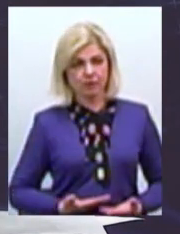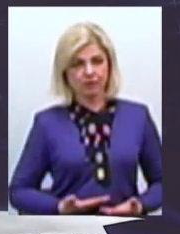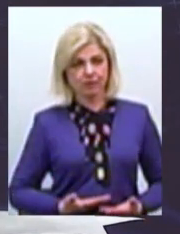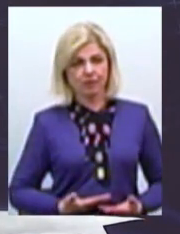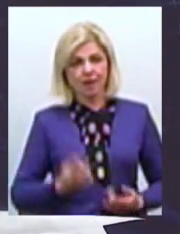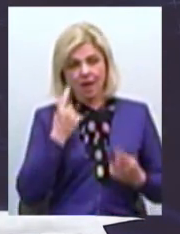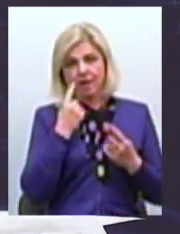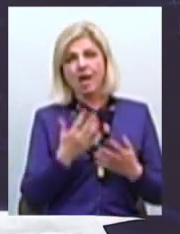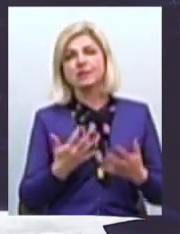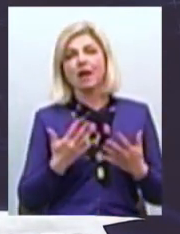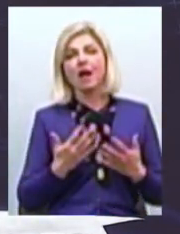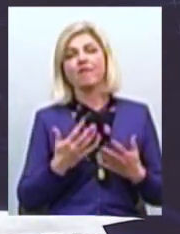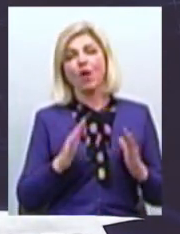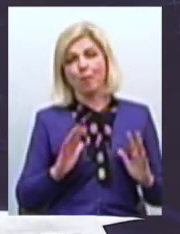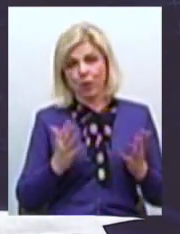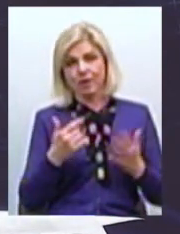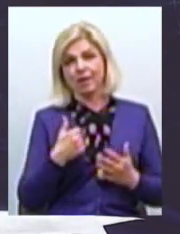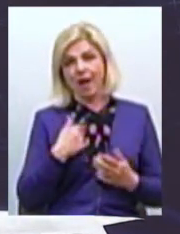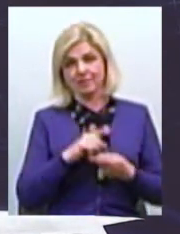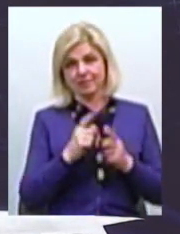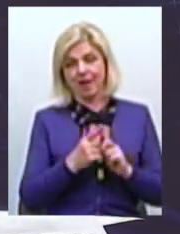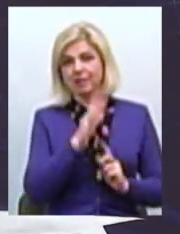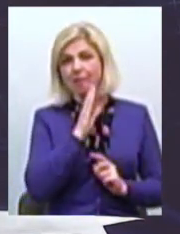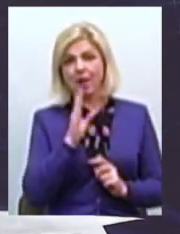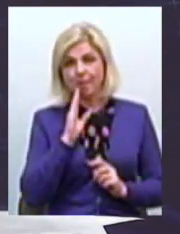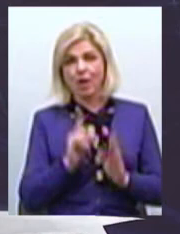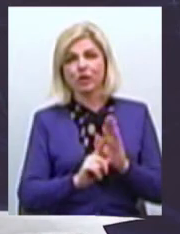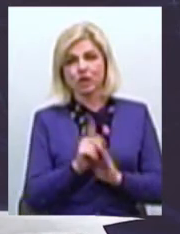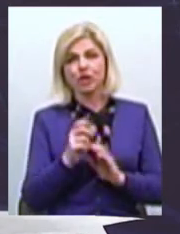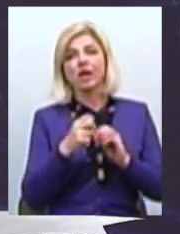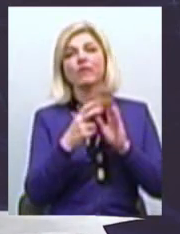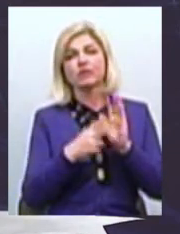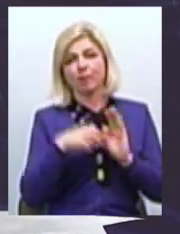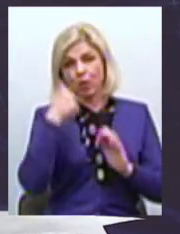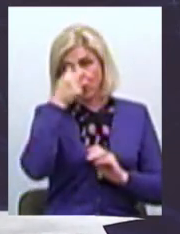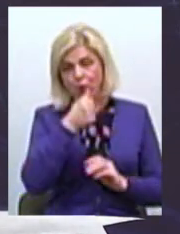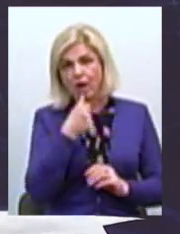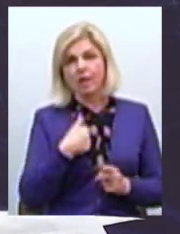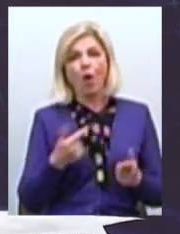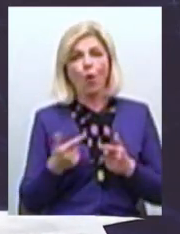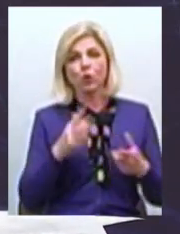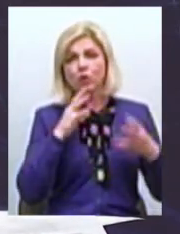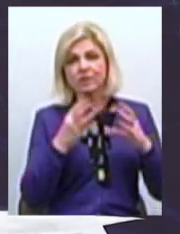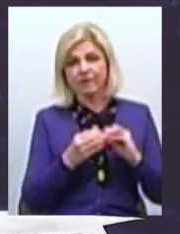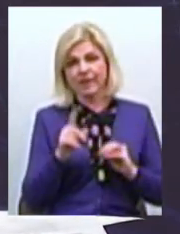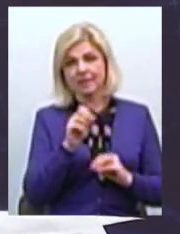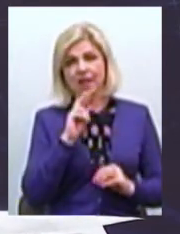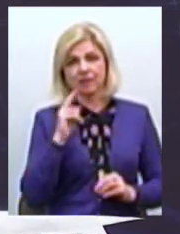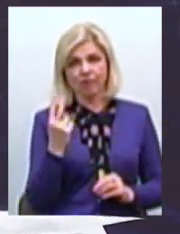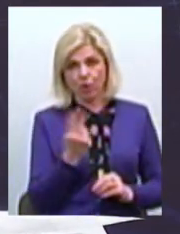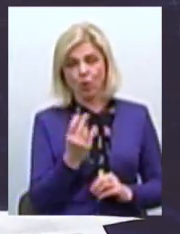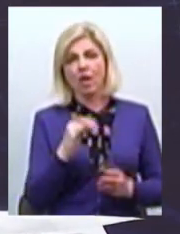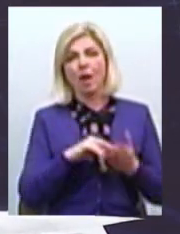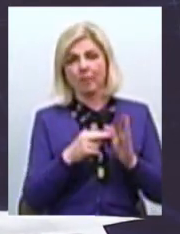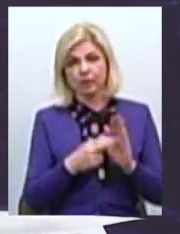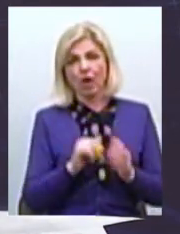Яскрава подія моєї житті Я стала мамою на початку 2018 року Тому я готую звіти за два роки І я планую все ж таки